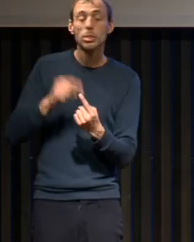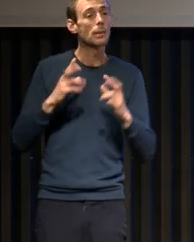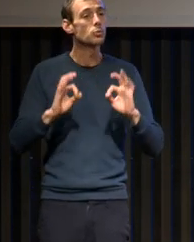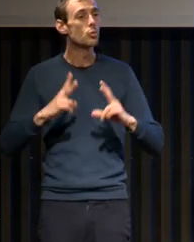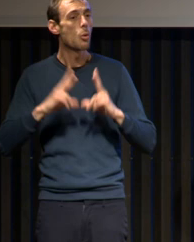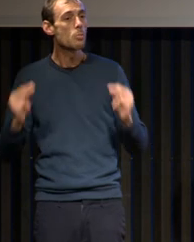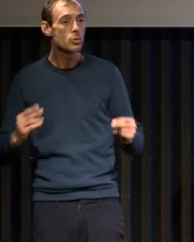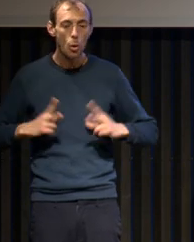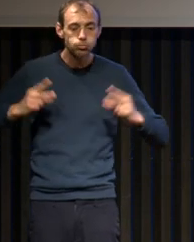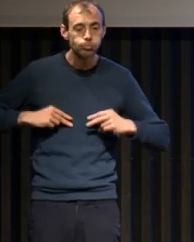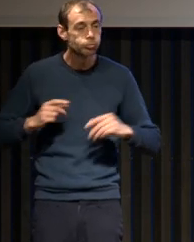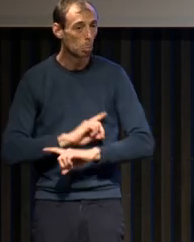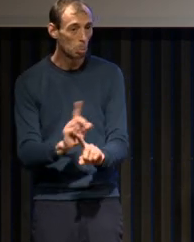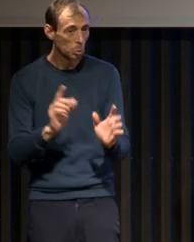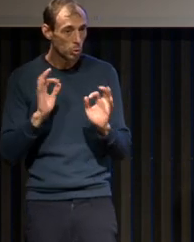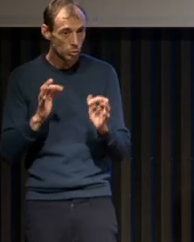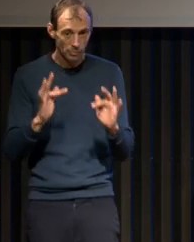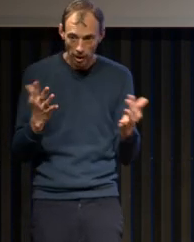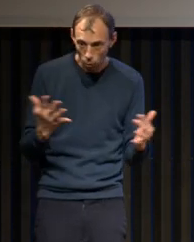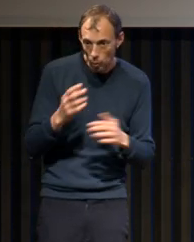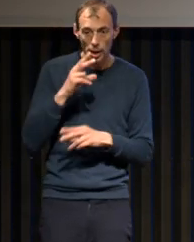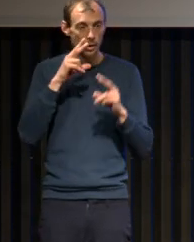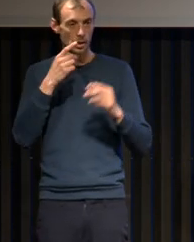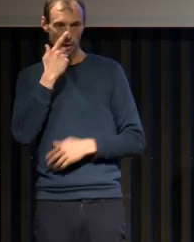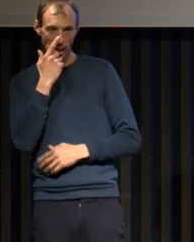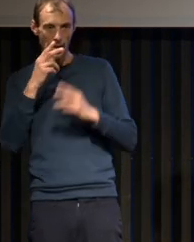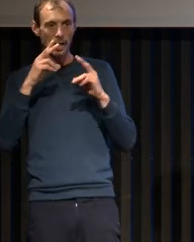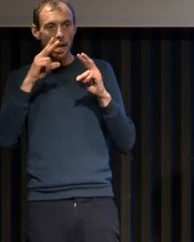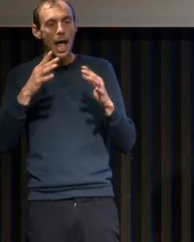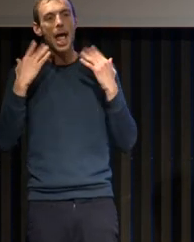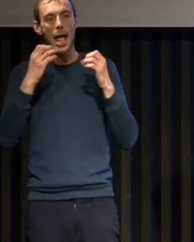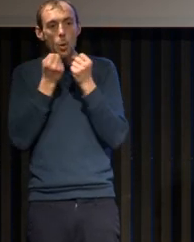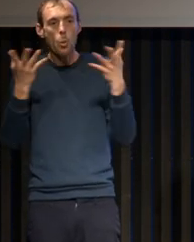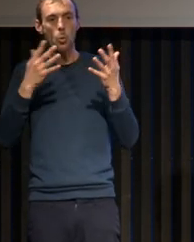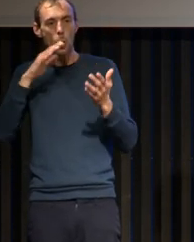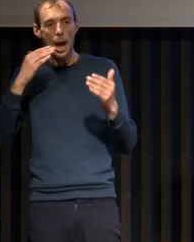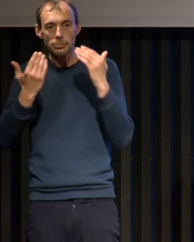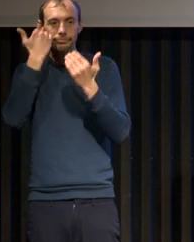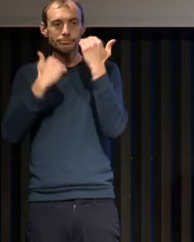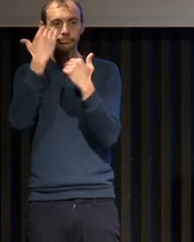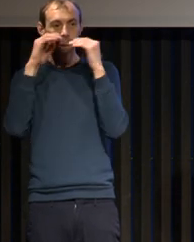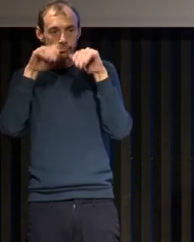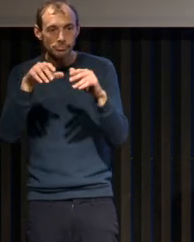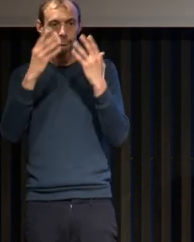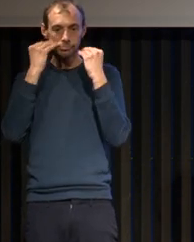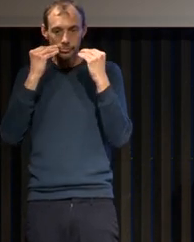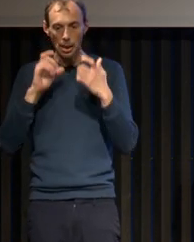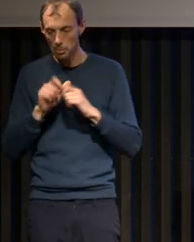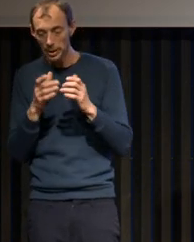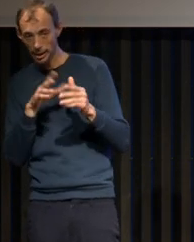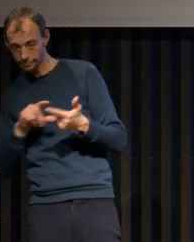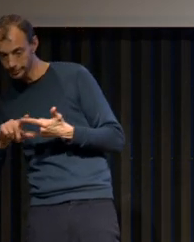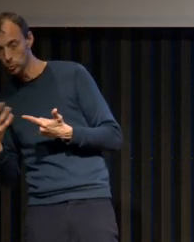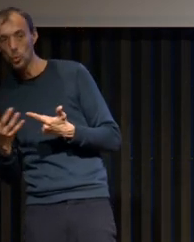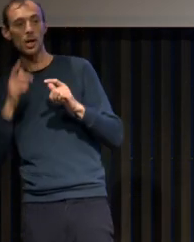la respiration qui passe par le nez des efforts respiratoires. Donc, il va se distinguer la respiration des efforts respiratoires. Et ainsi, va distinguer